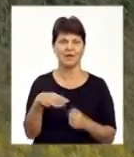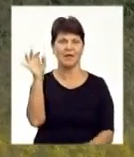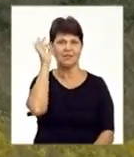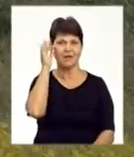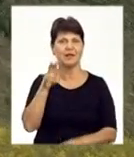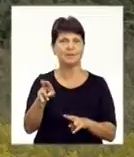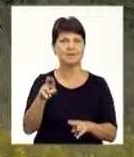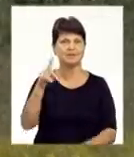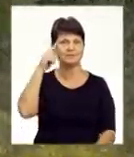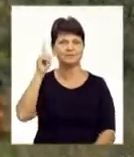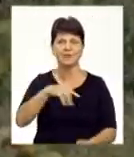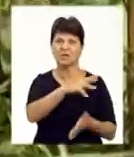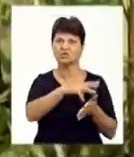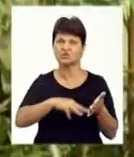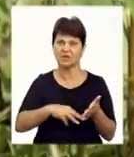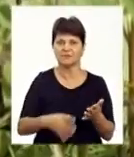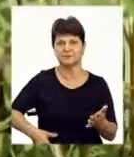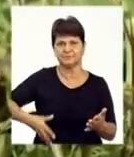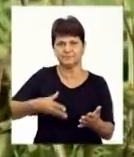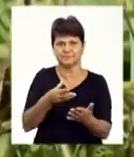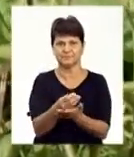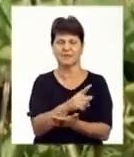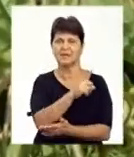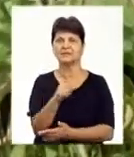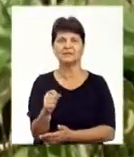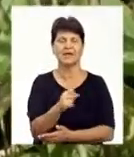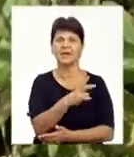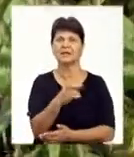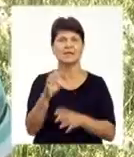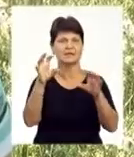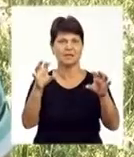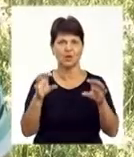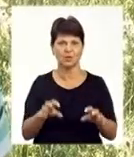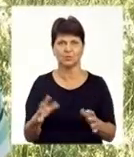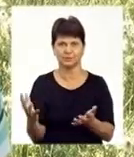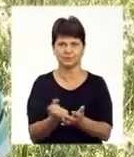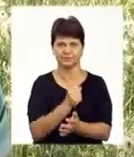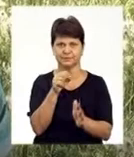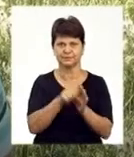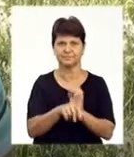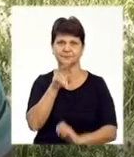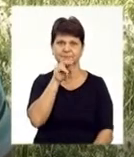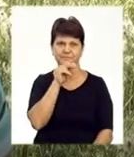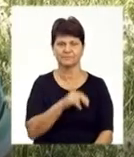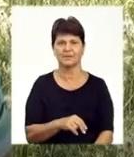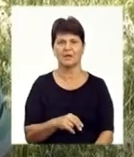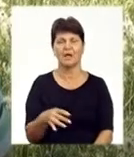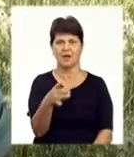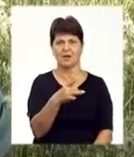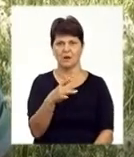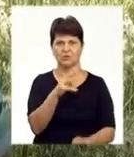мисливствознавці про штраф, який повинен сплатити мисливець за незаконну добуту дичину. Штраф в районі двох тисяч гривень.